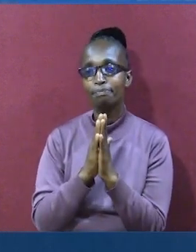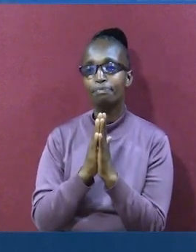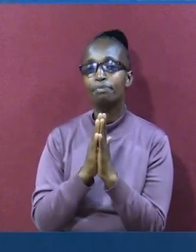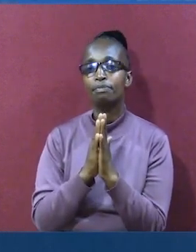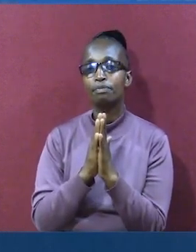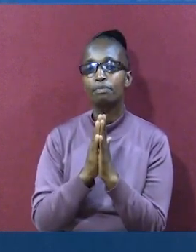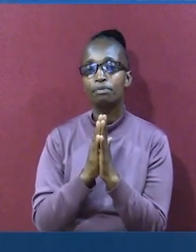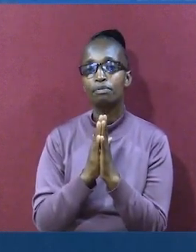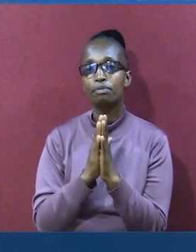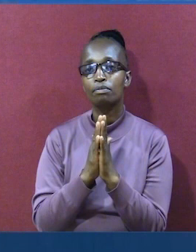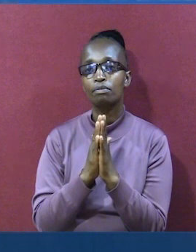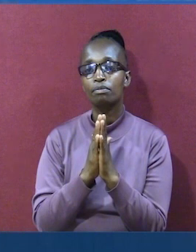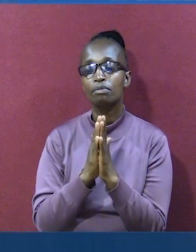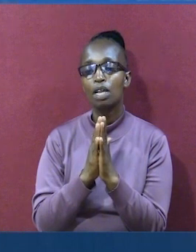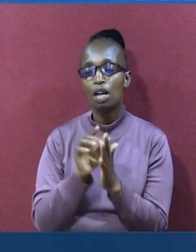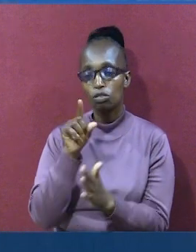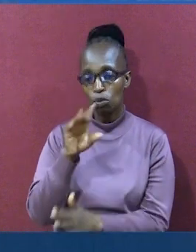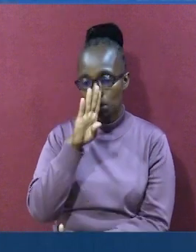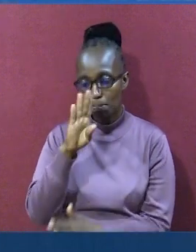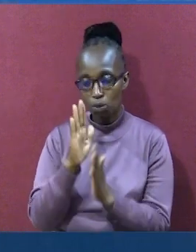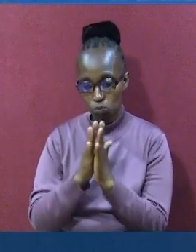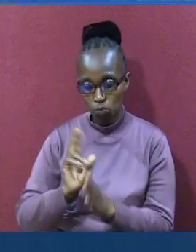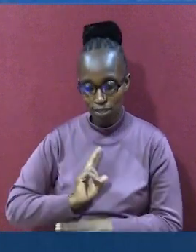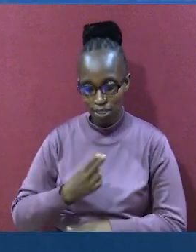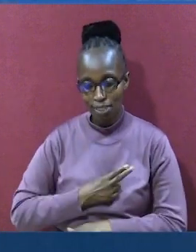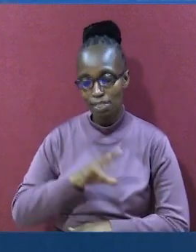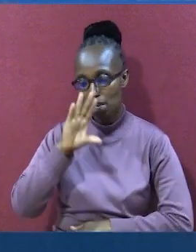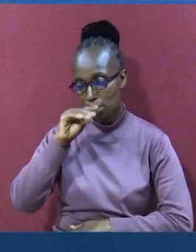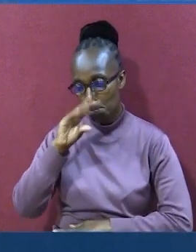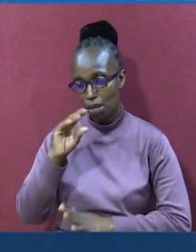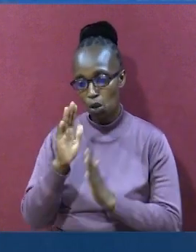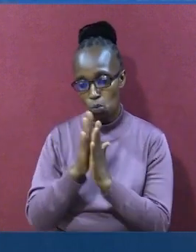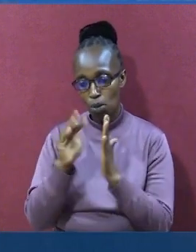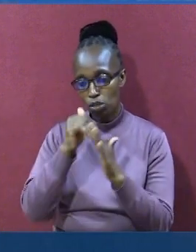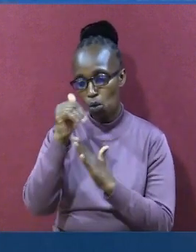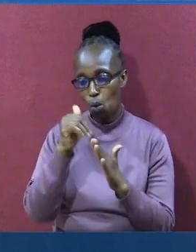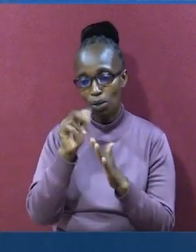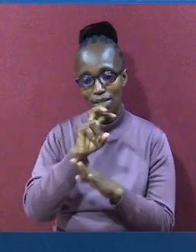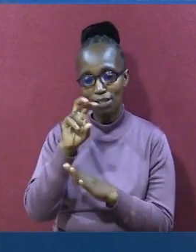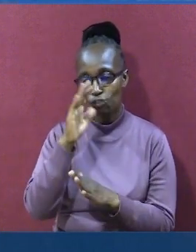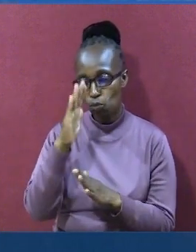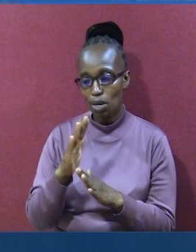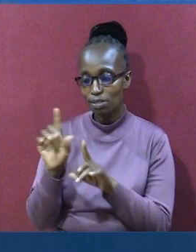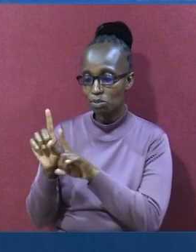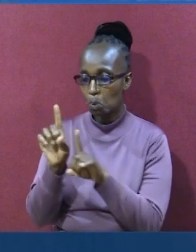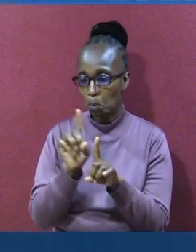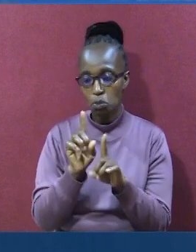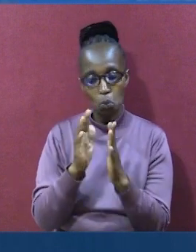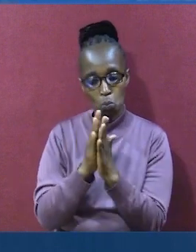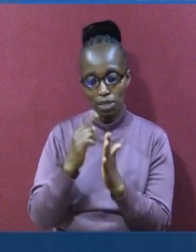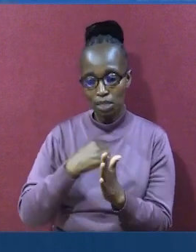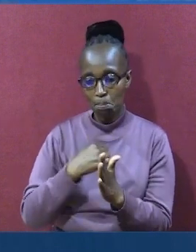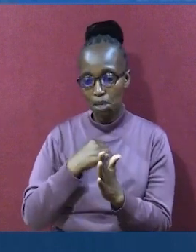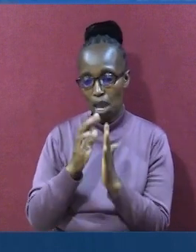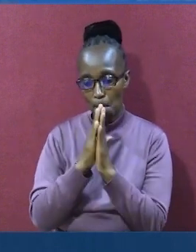Buwana wa majeshi ili ukaweze kuwa pamoja nami. Ukanene kwa mtanzamaji. Ukaninene na hata